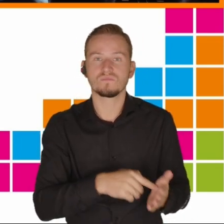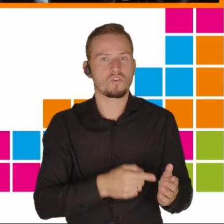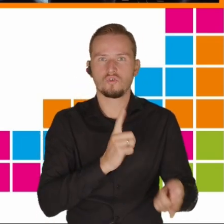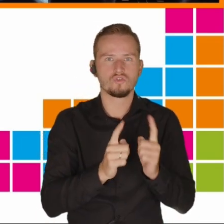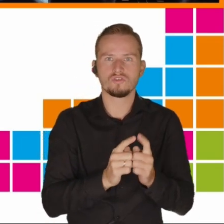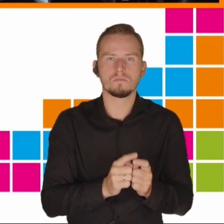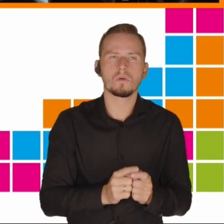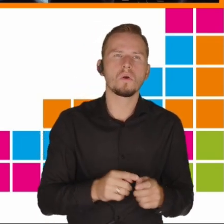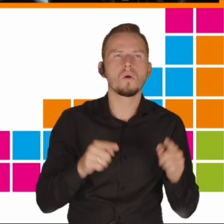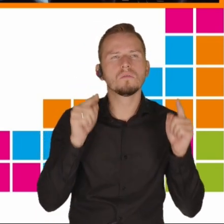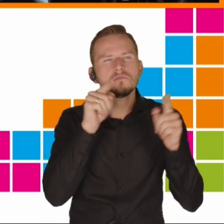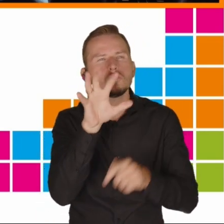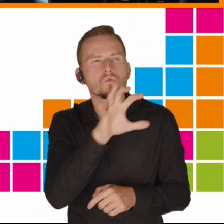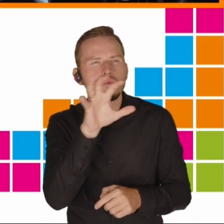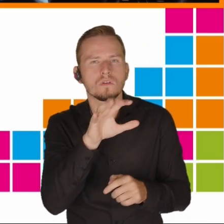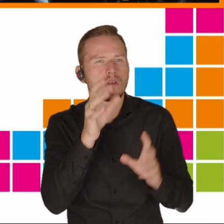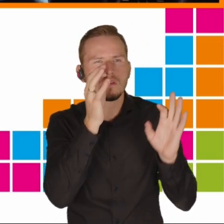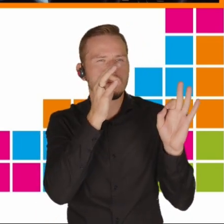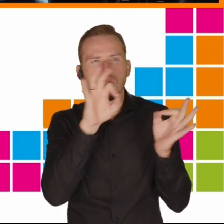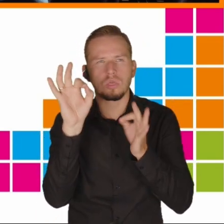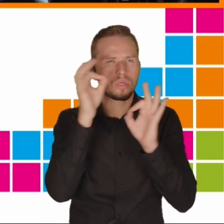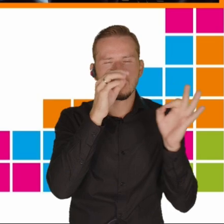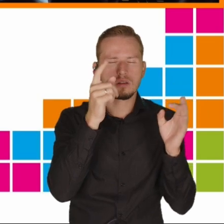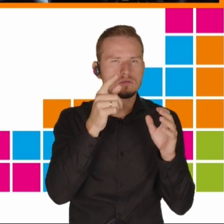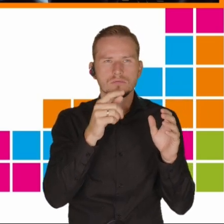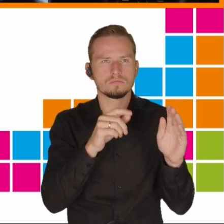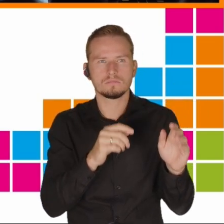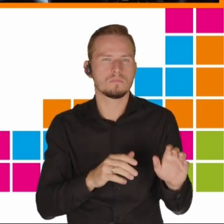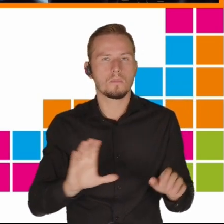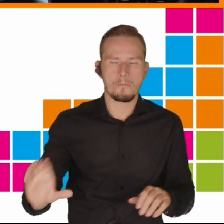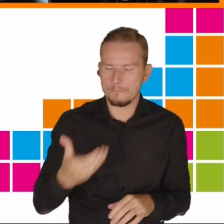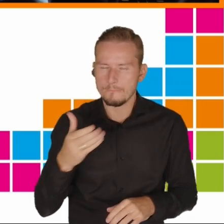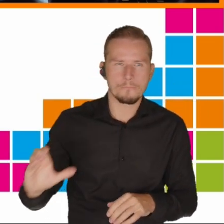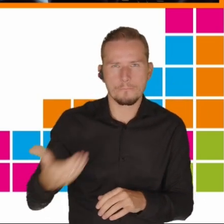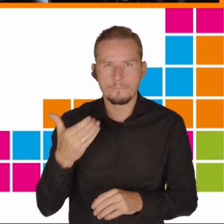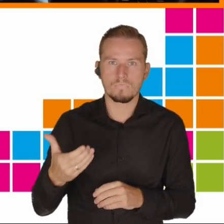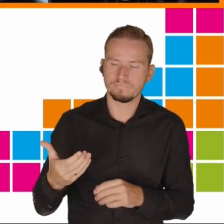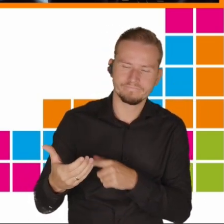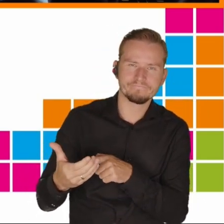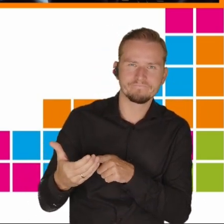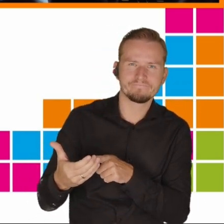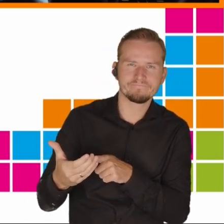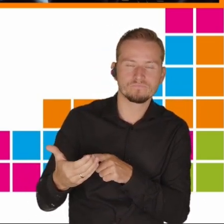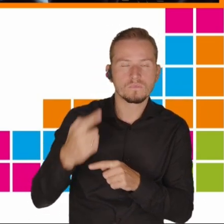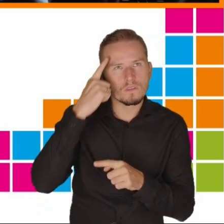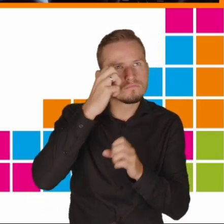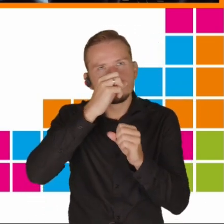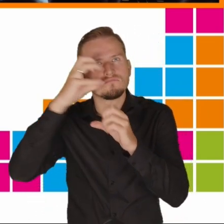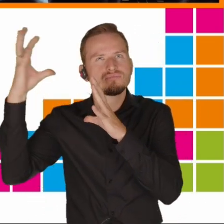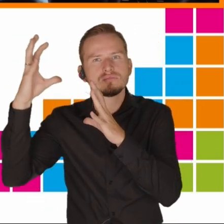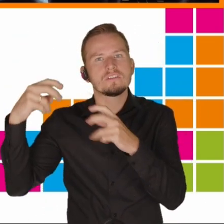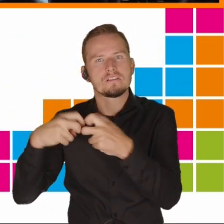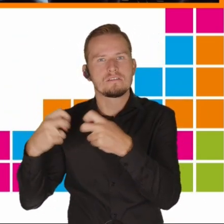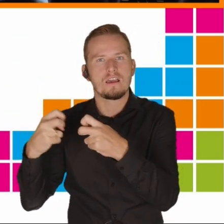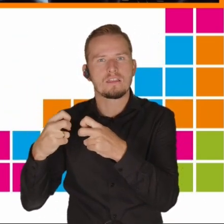rozpraszają, nudzą się i uciekają myślą do internetu.